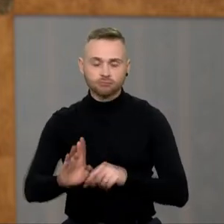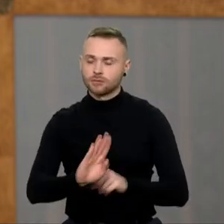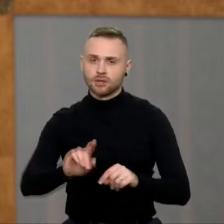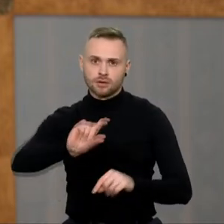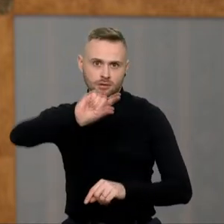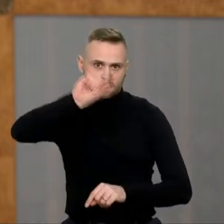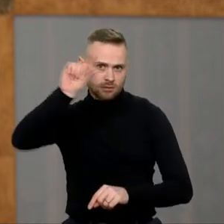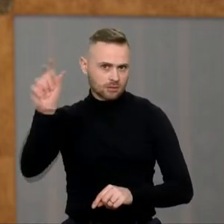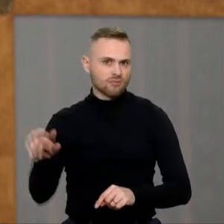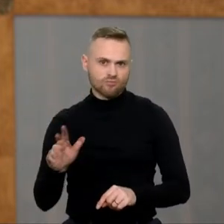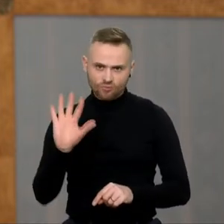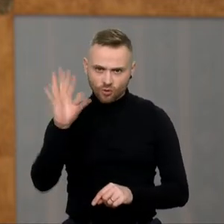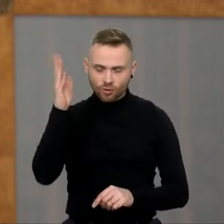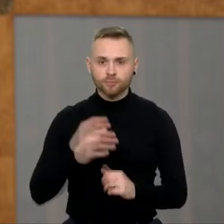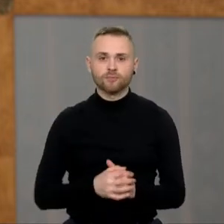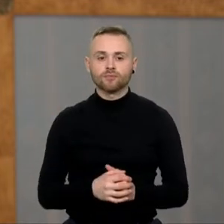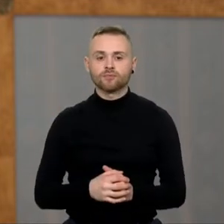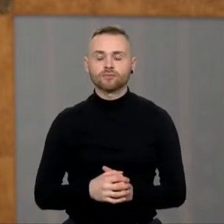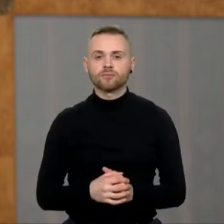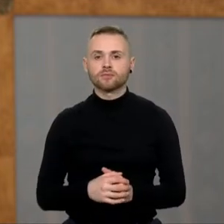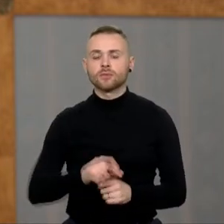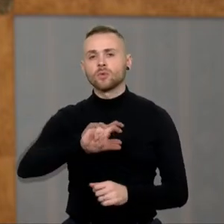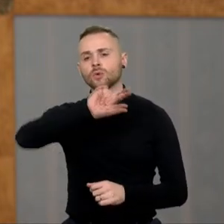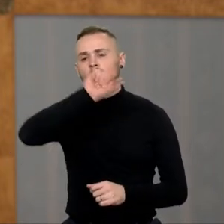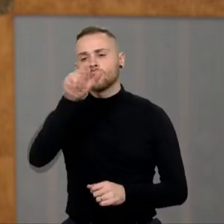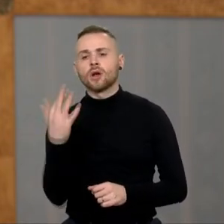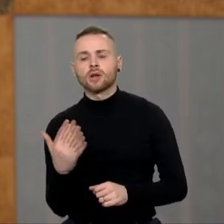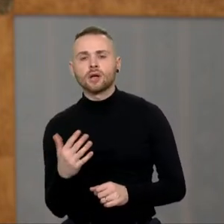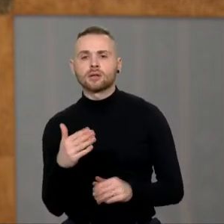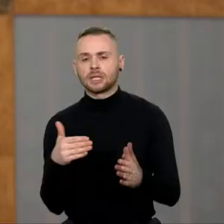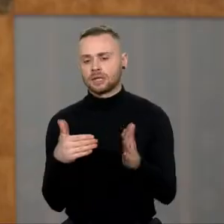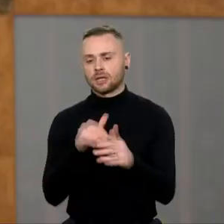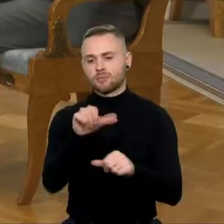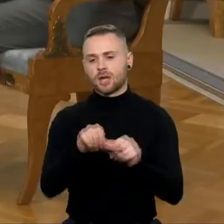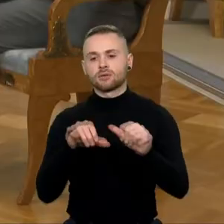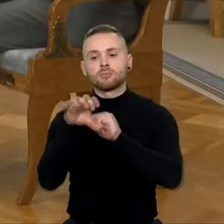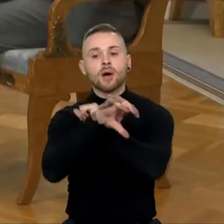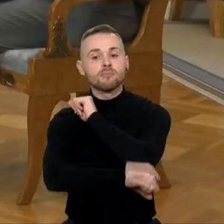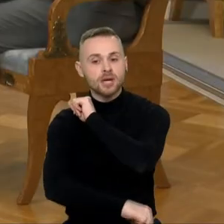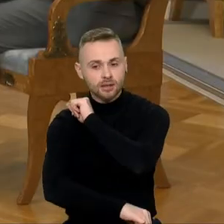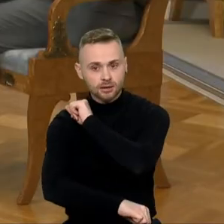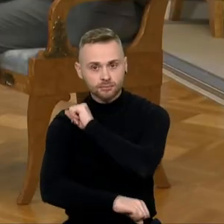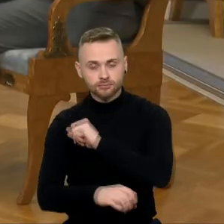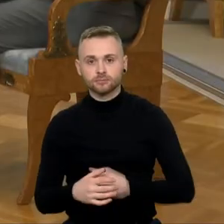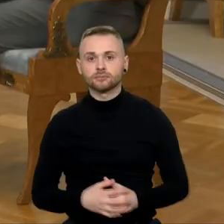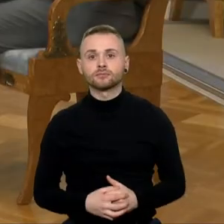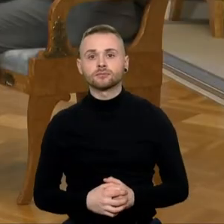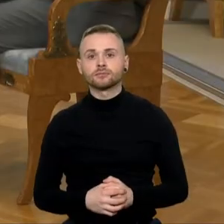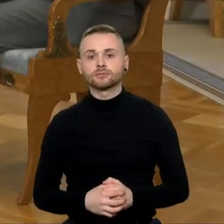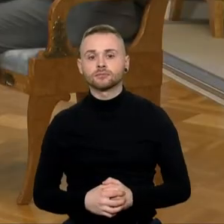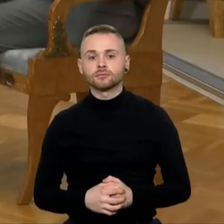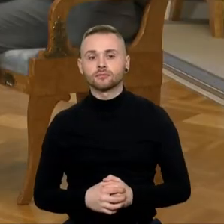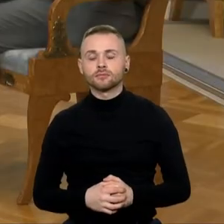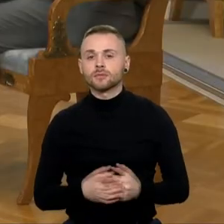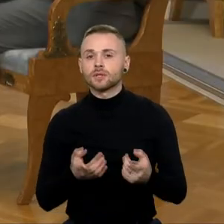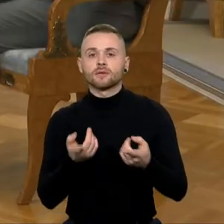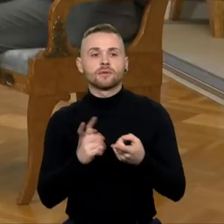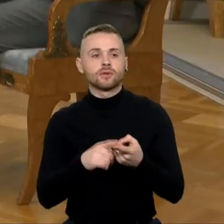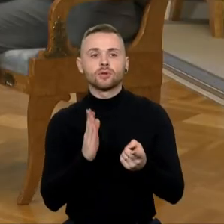užsitęsti net iki paties metų galo. Ir priklausomai nuo scenarius